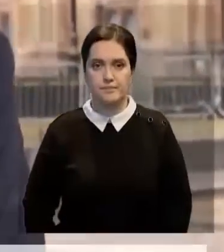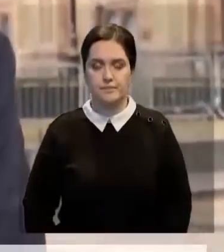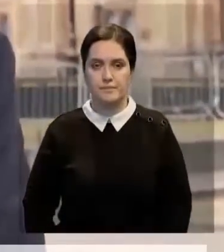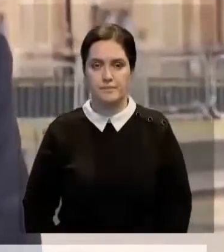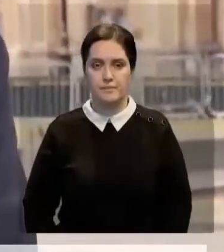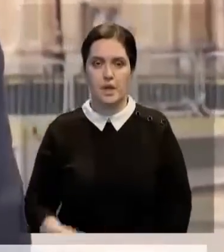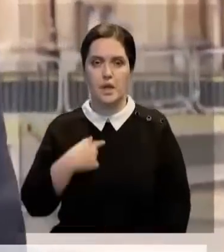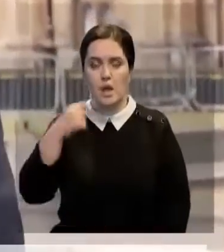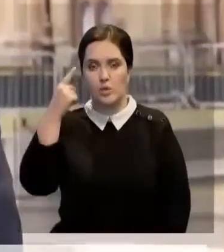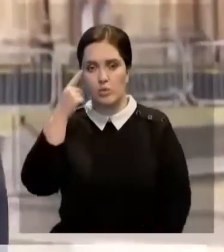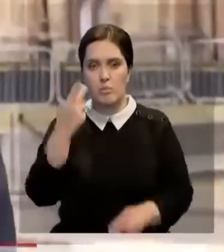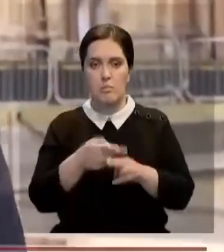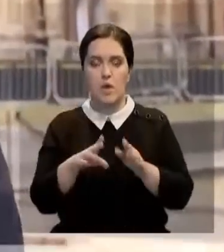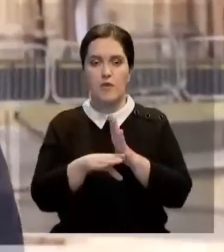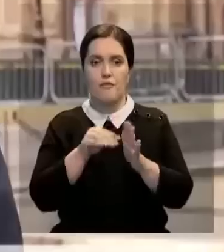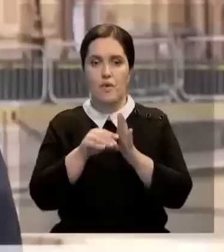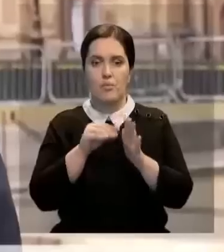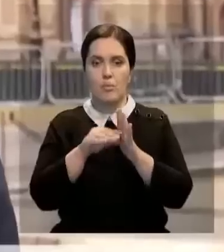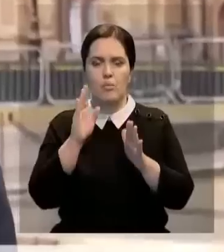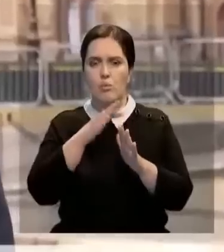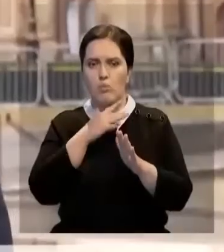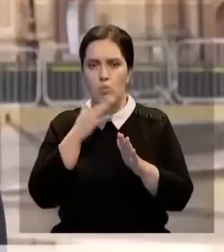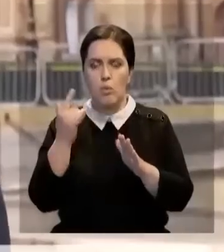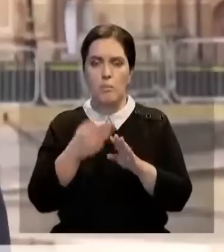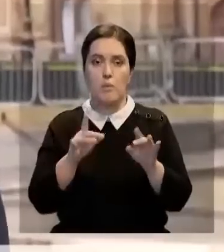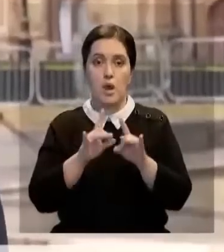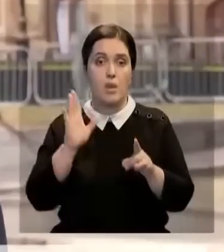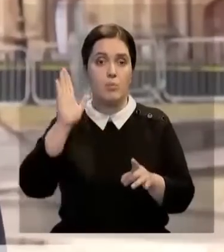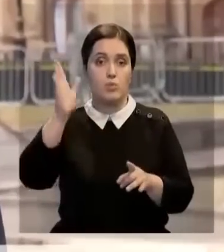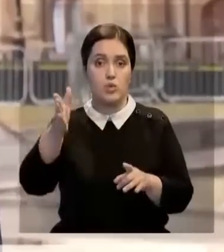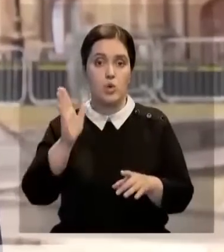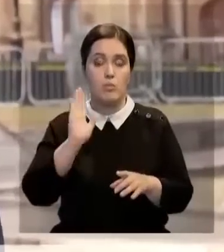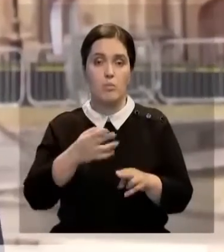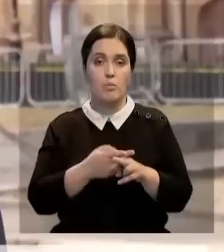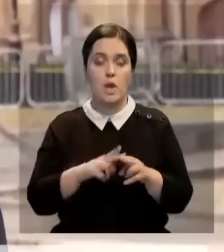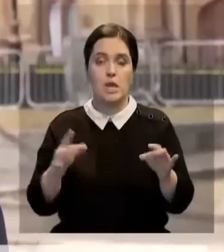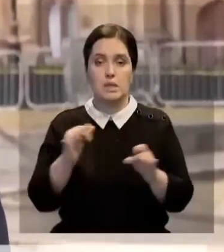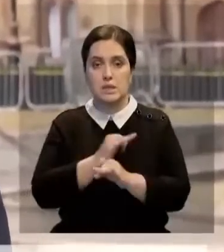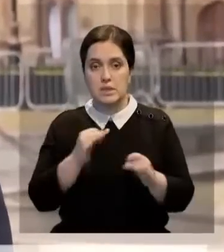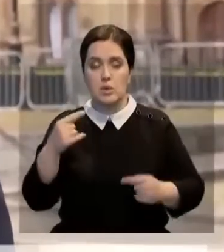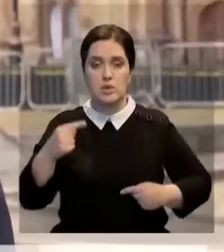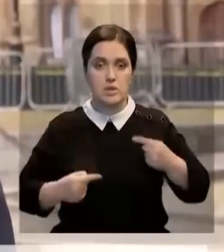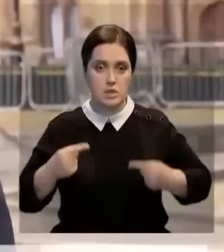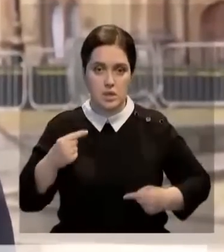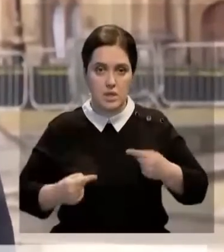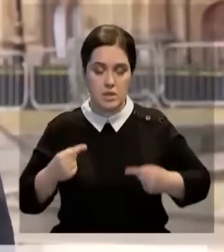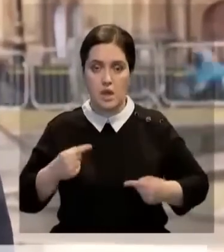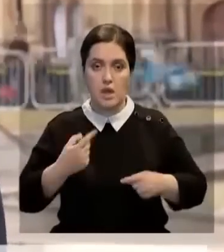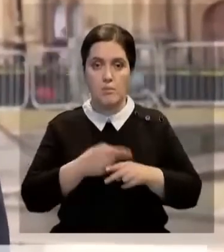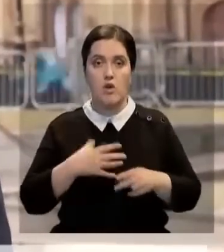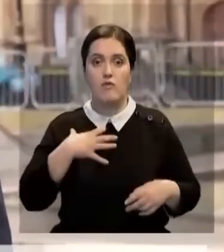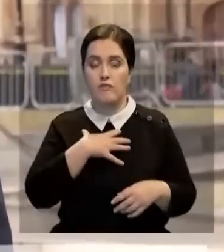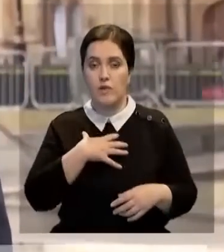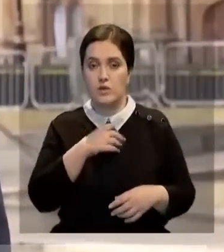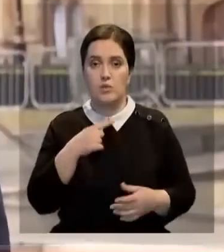Я думаю, в отношении этих выборов прозвучат много высказываний. В будущем будут длительные дискуссии и дебаты по этому поводу. Важно